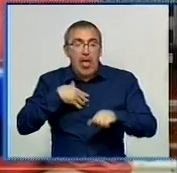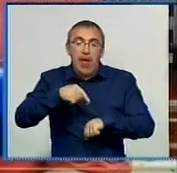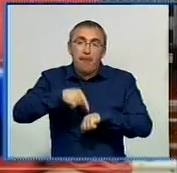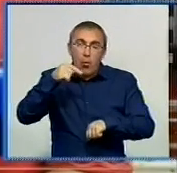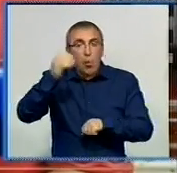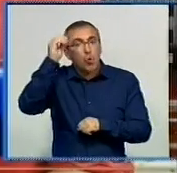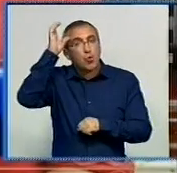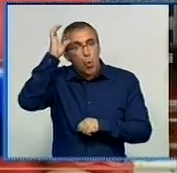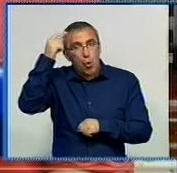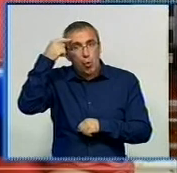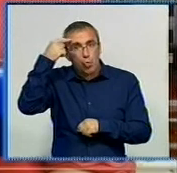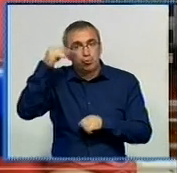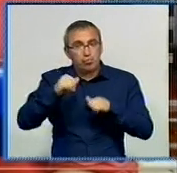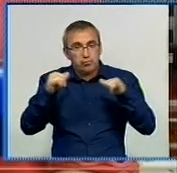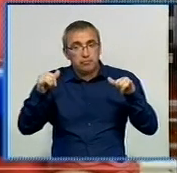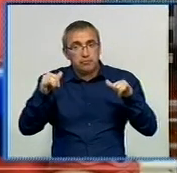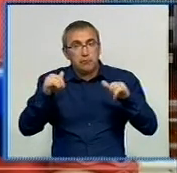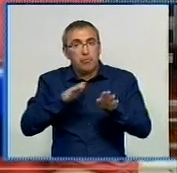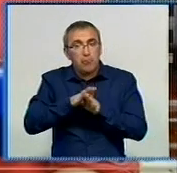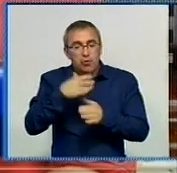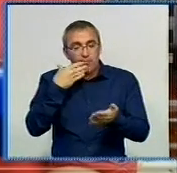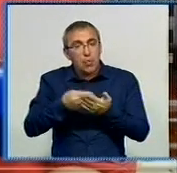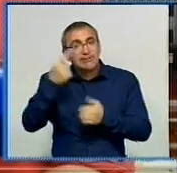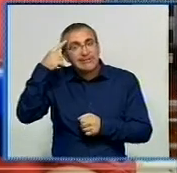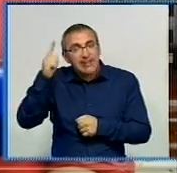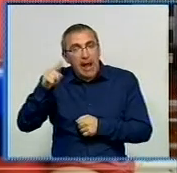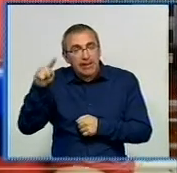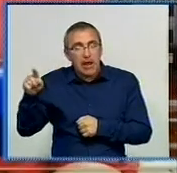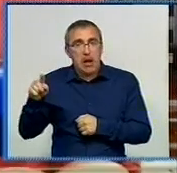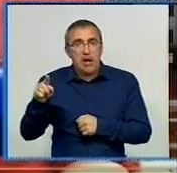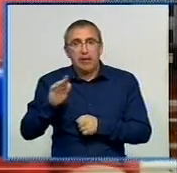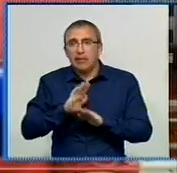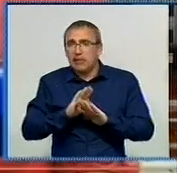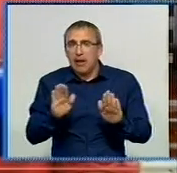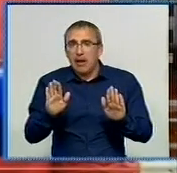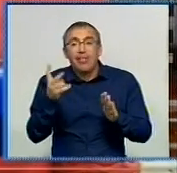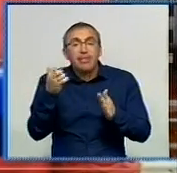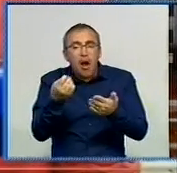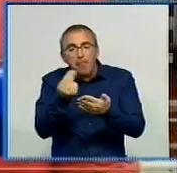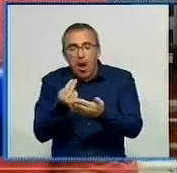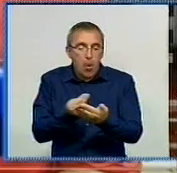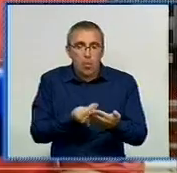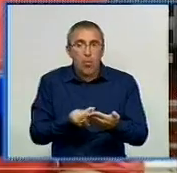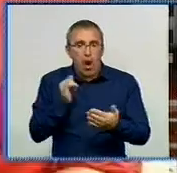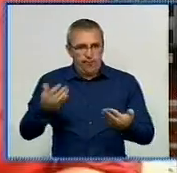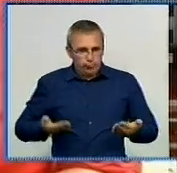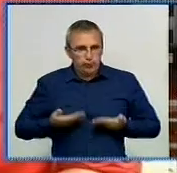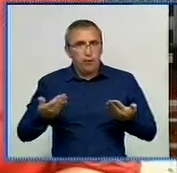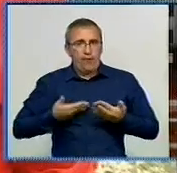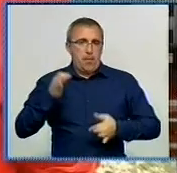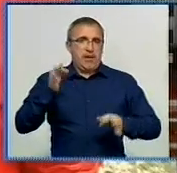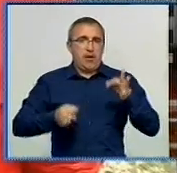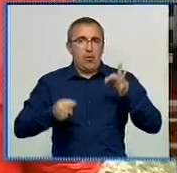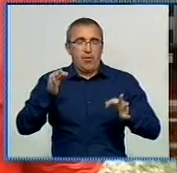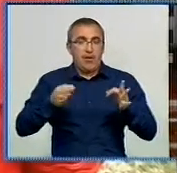так і розумовий. Діти поповнюють свої знання не на малюночках, а в живій природі.